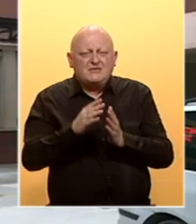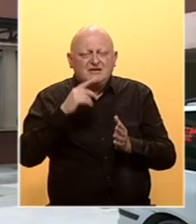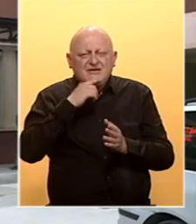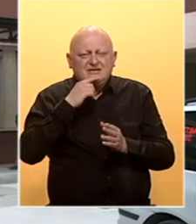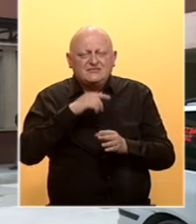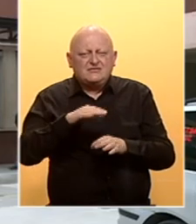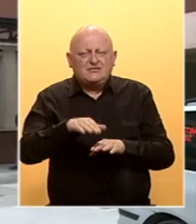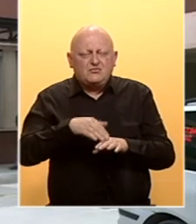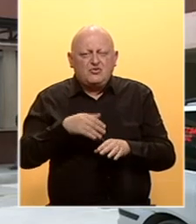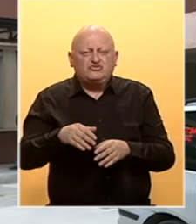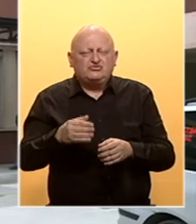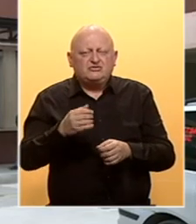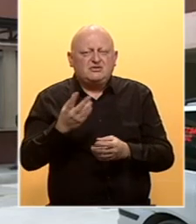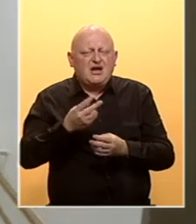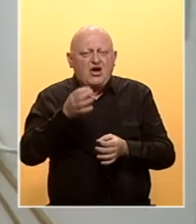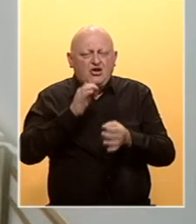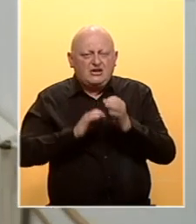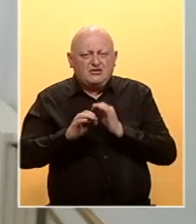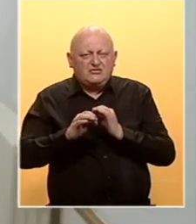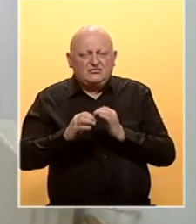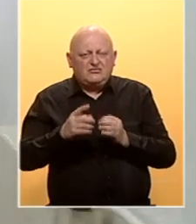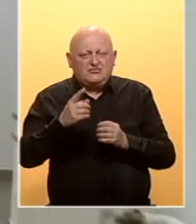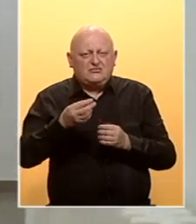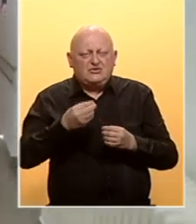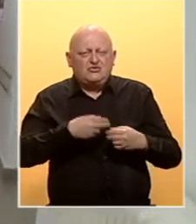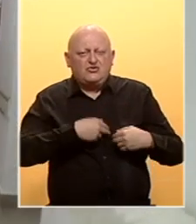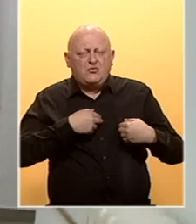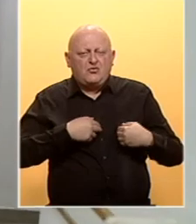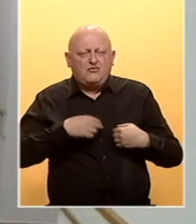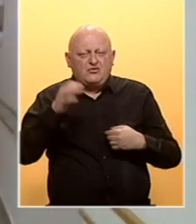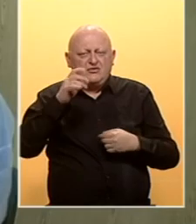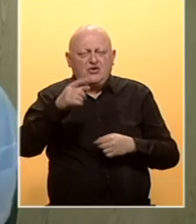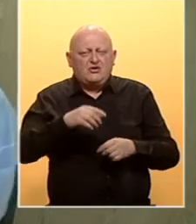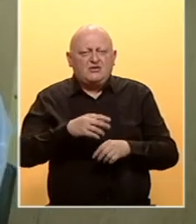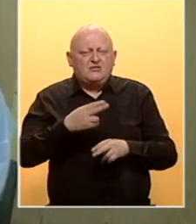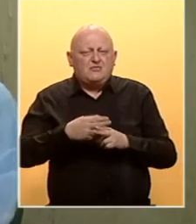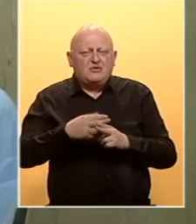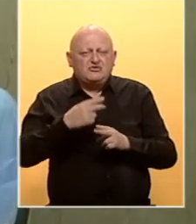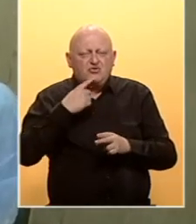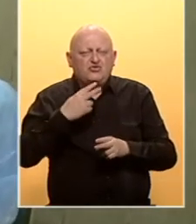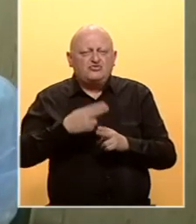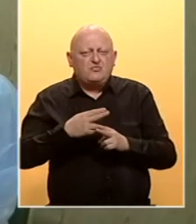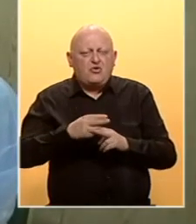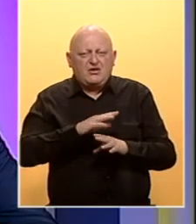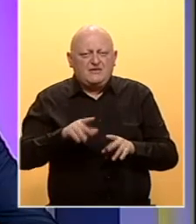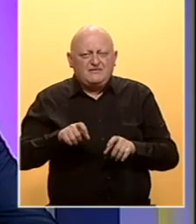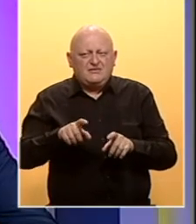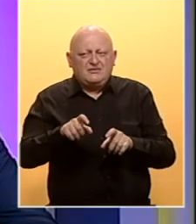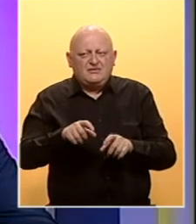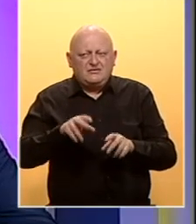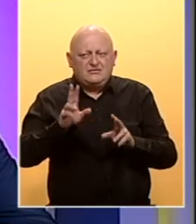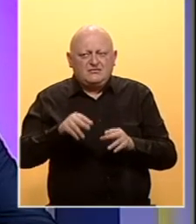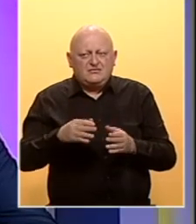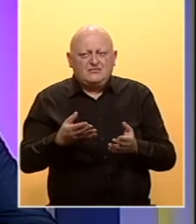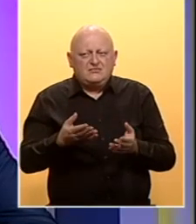plazma počne primjenjivati kao lijek. I to na dobrovoljnoj bazi onih pacijenata koji su preboljali COVID. Imamo